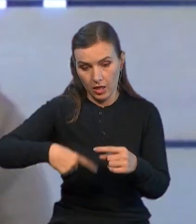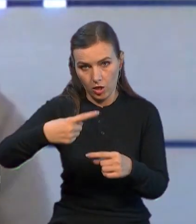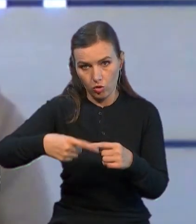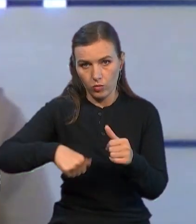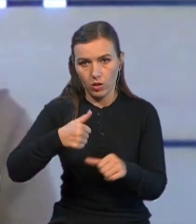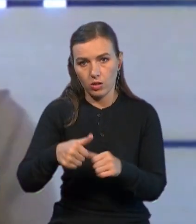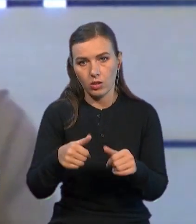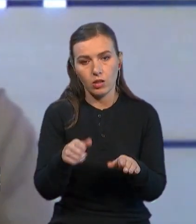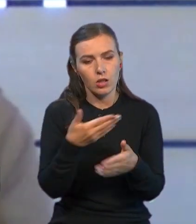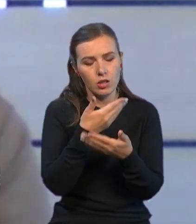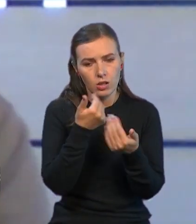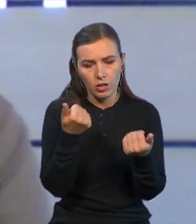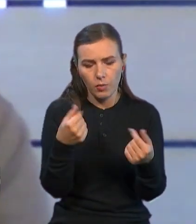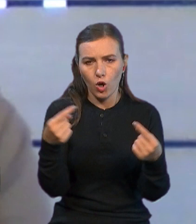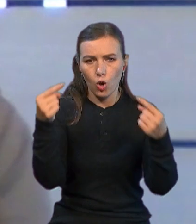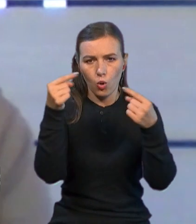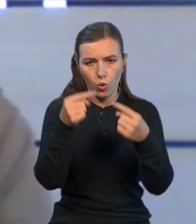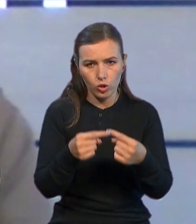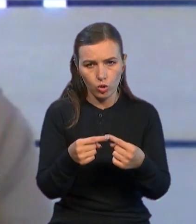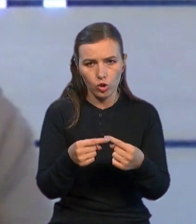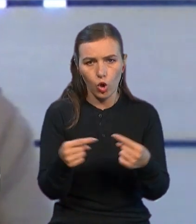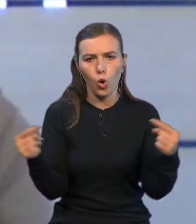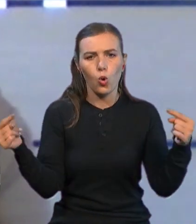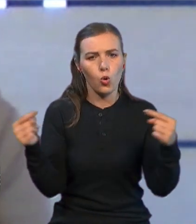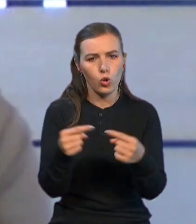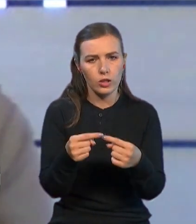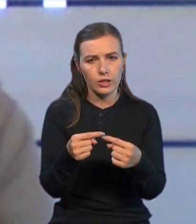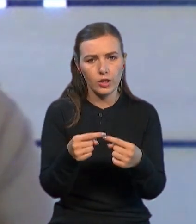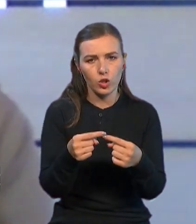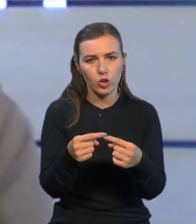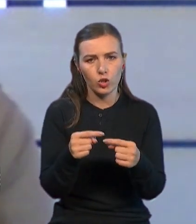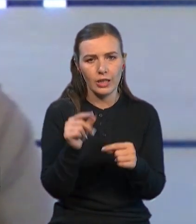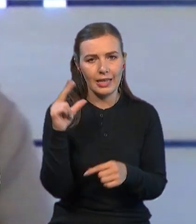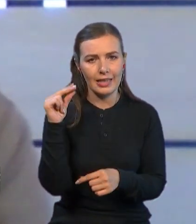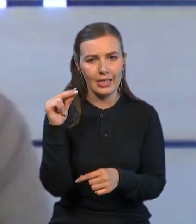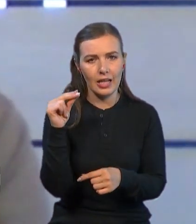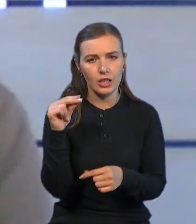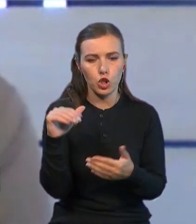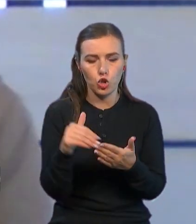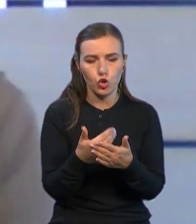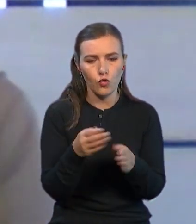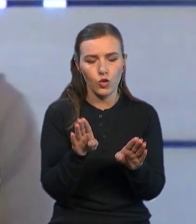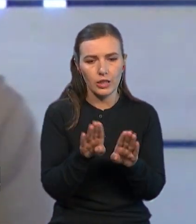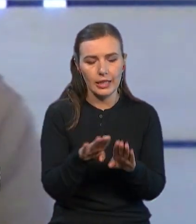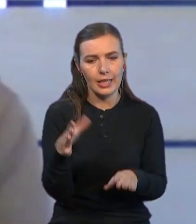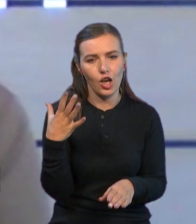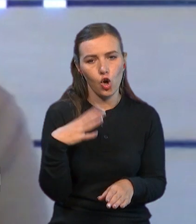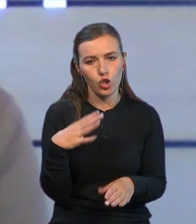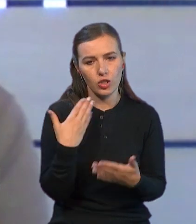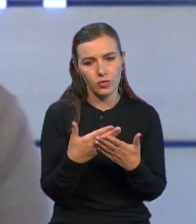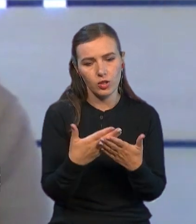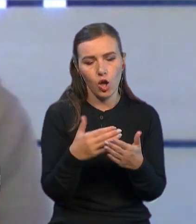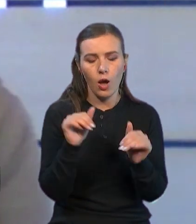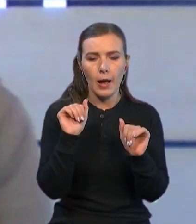Водночас немає остаточної, конкретної, визначеної дати, тому що, знову ж таки, очікуємо ми, що,